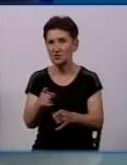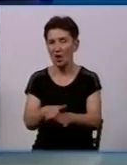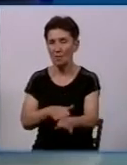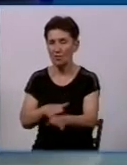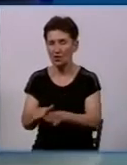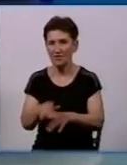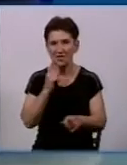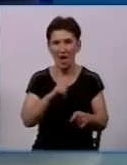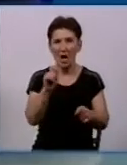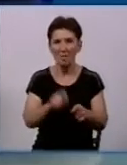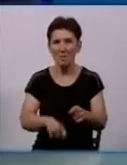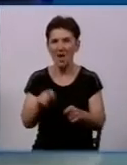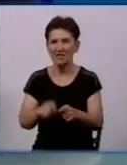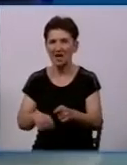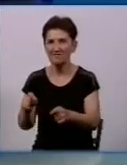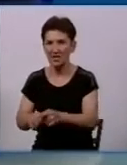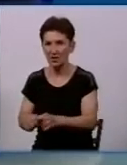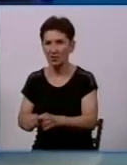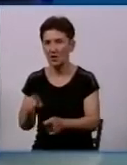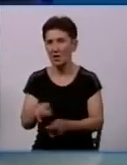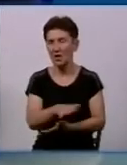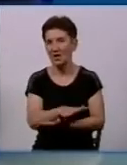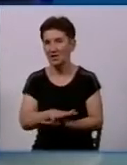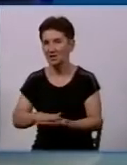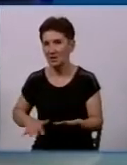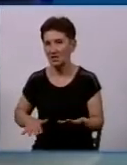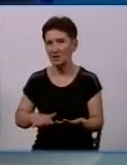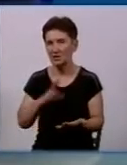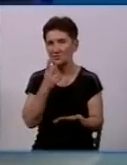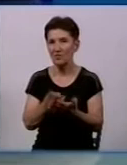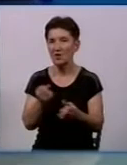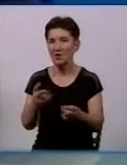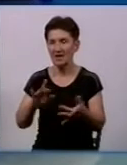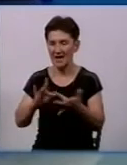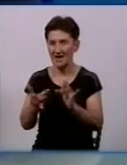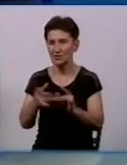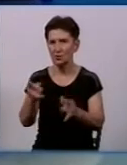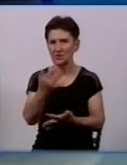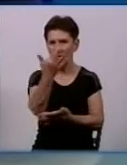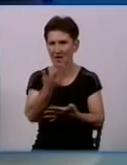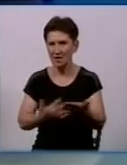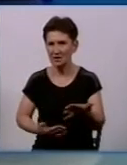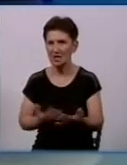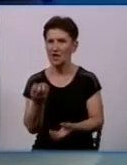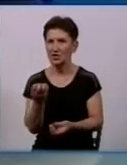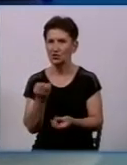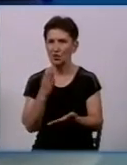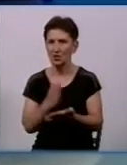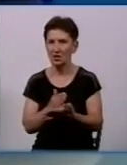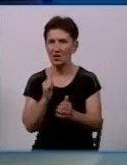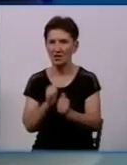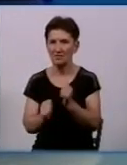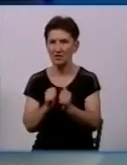перевірок, про які я казав в сезонах. Далі ця інформація є з вигляді електронної карти, і ще є в кожному